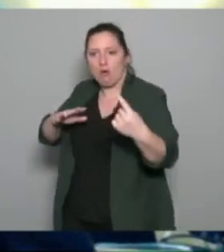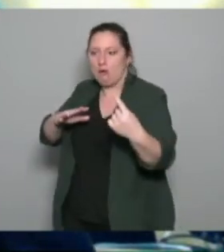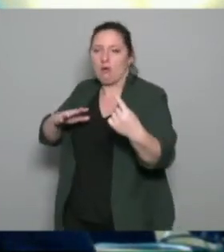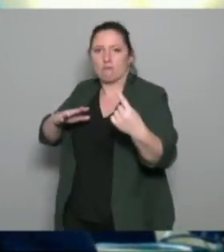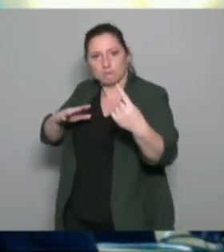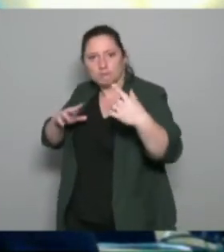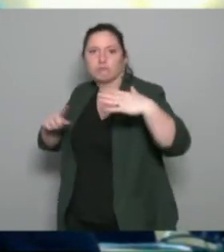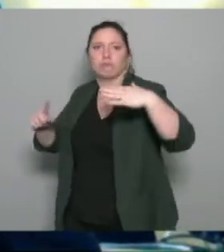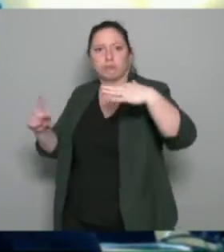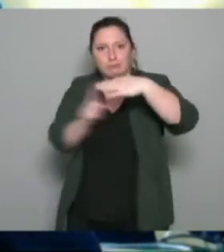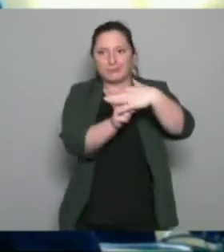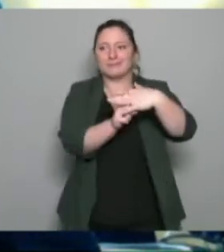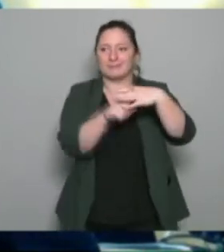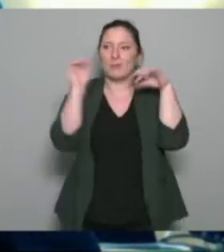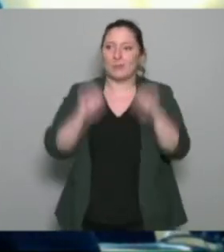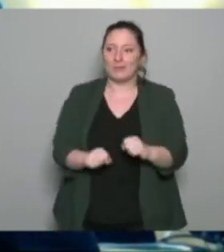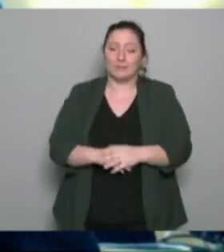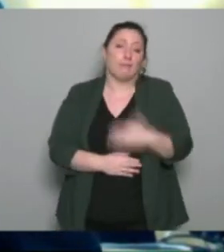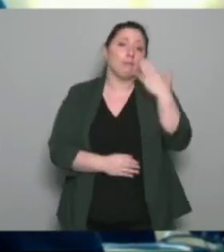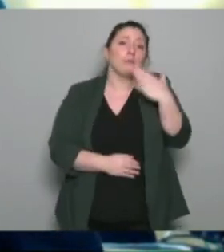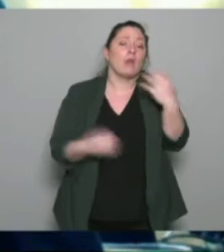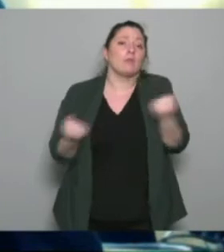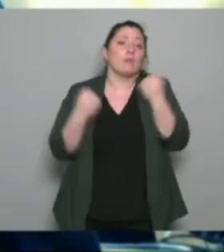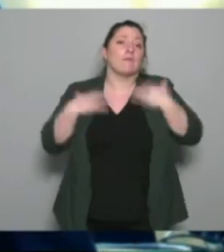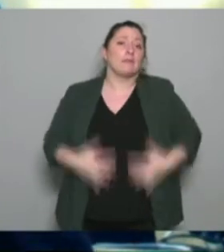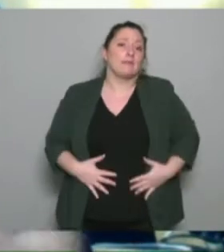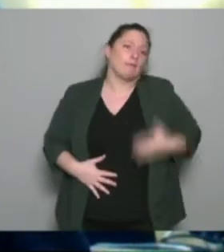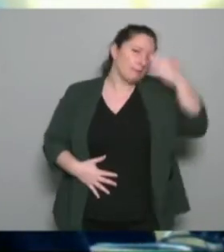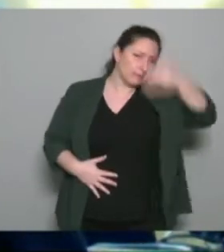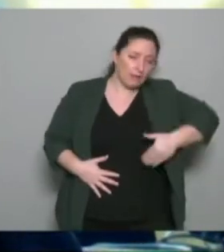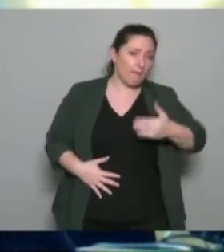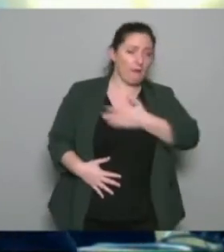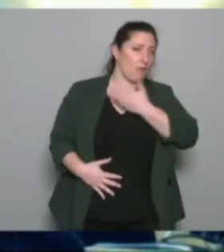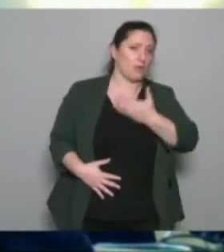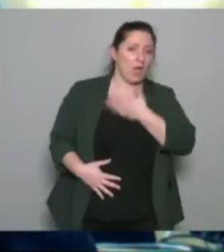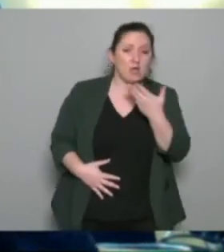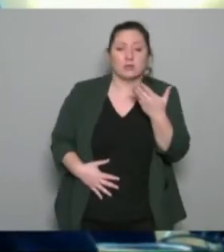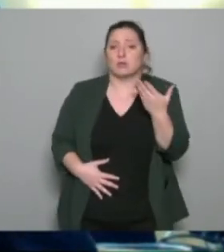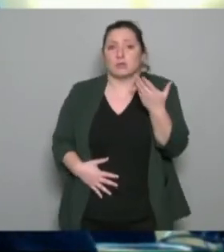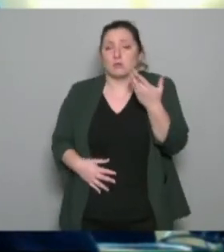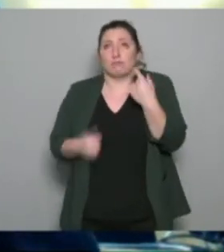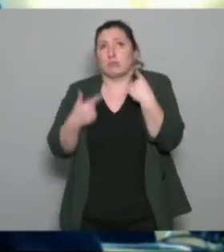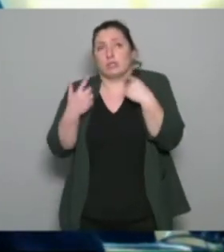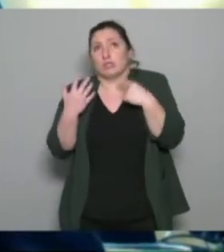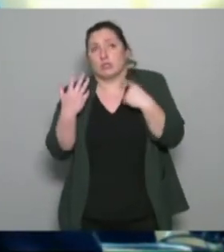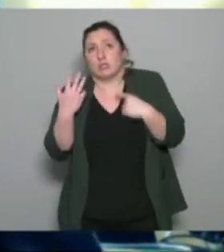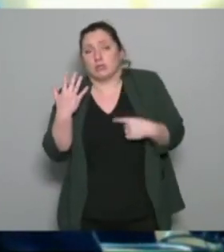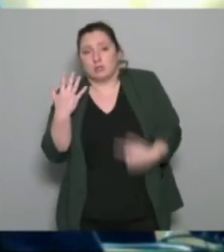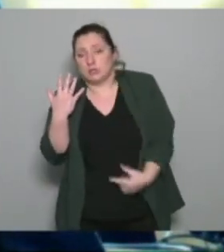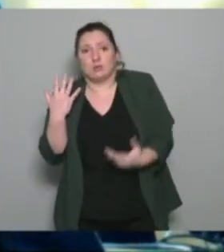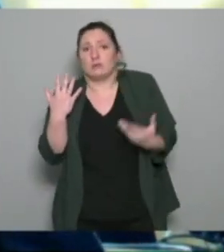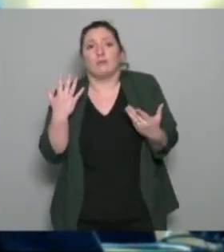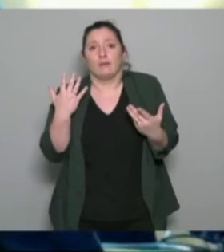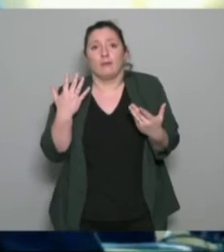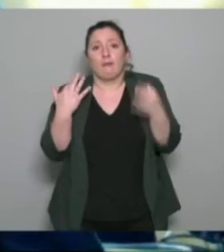sait que l'activité physique a des vertus voilà sur un certain nombre de fonctions du